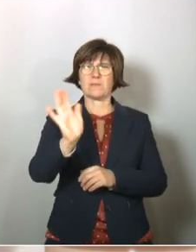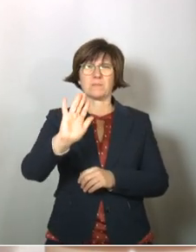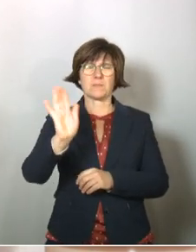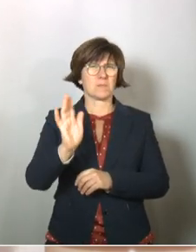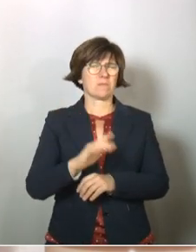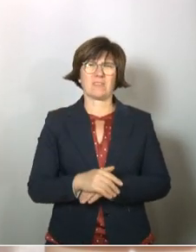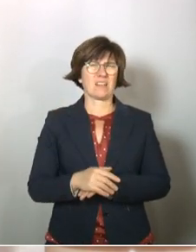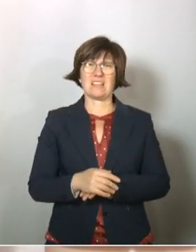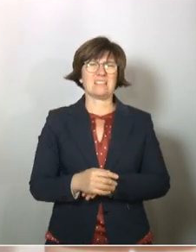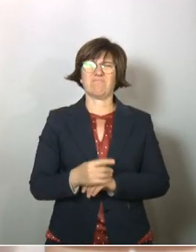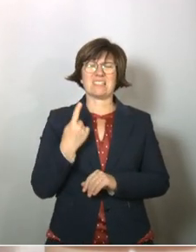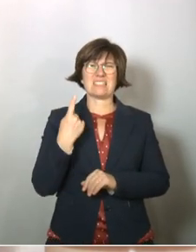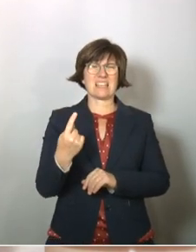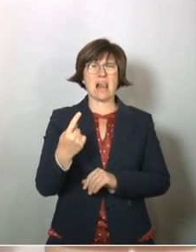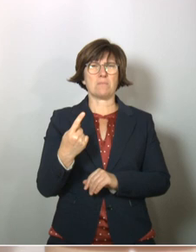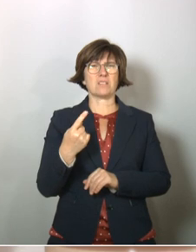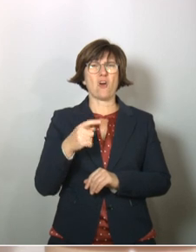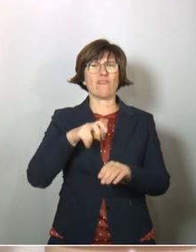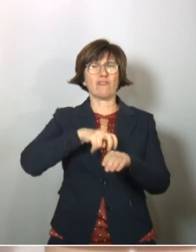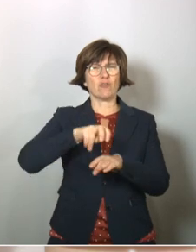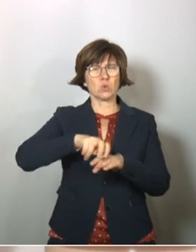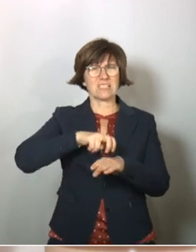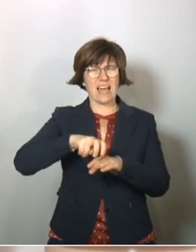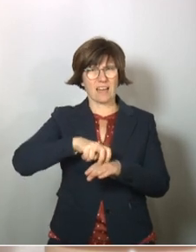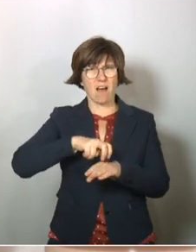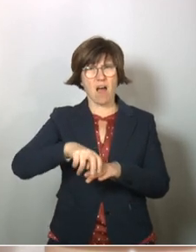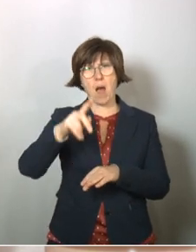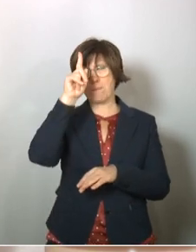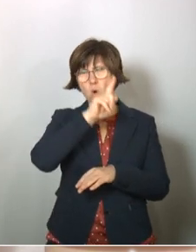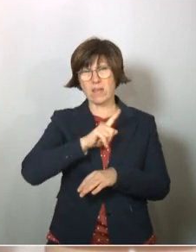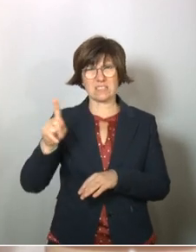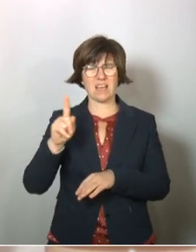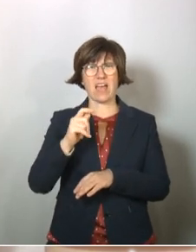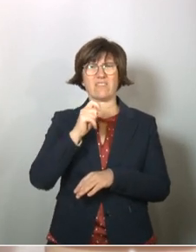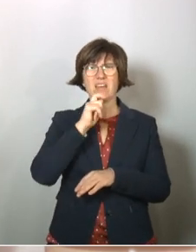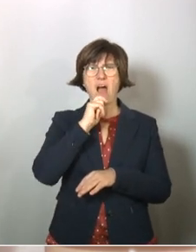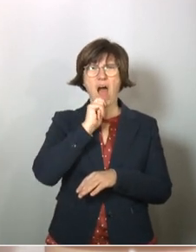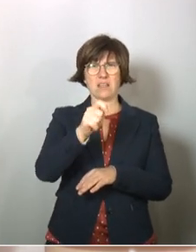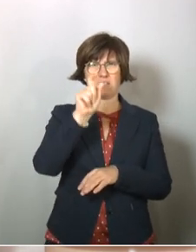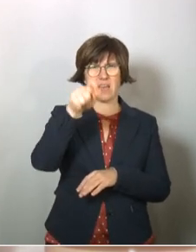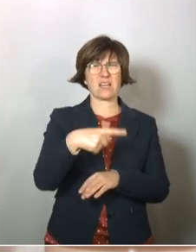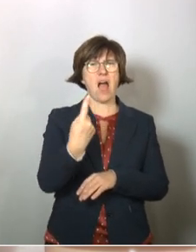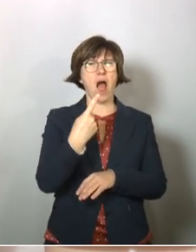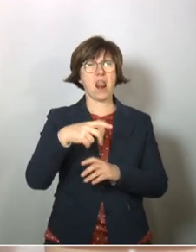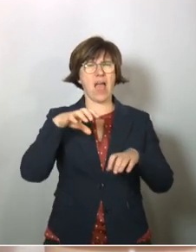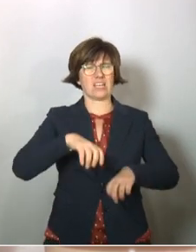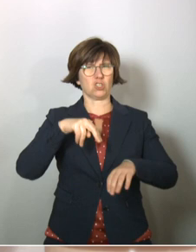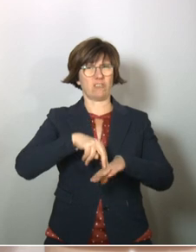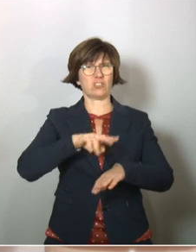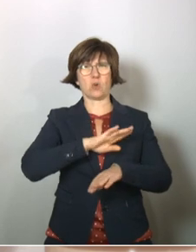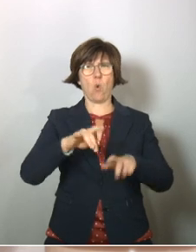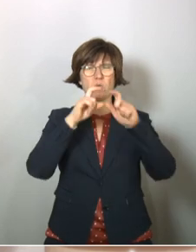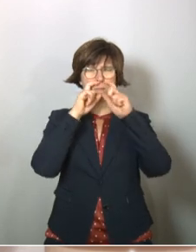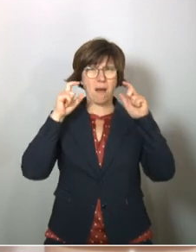sie sei von einem Fußgänger, den uns bei der Polizei angezeigt worden, weil sie allein in ihrem Geschäft steht, ohne